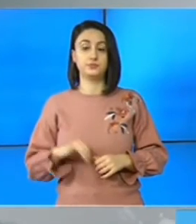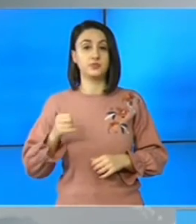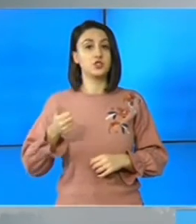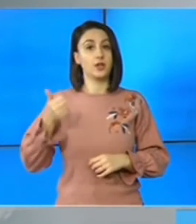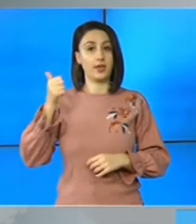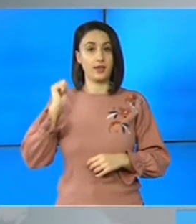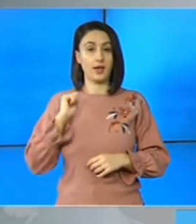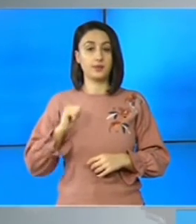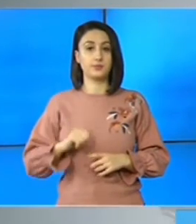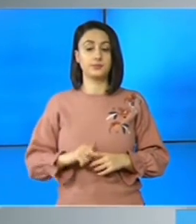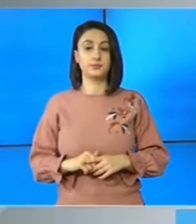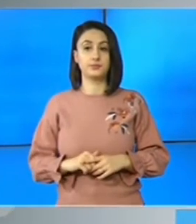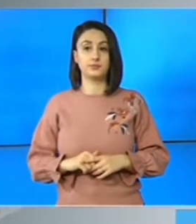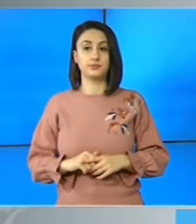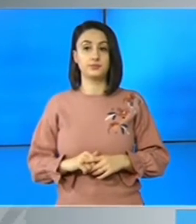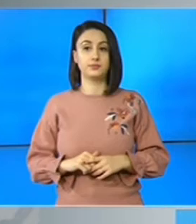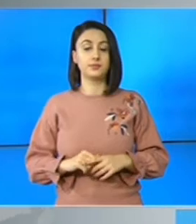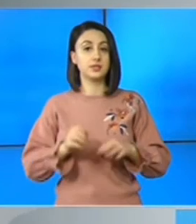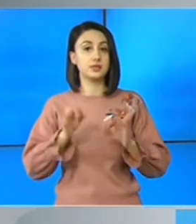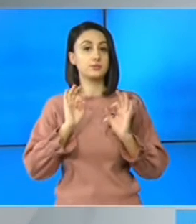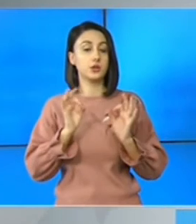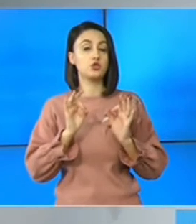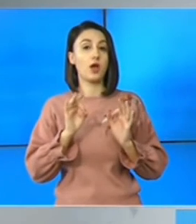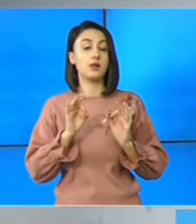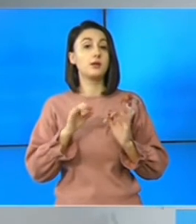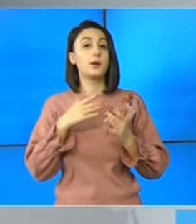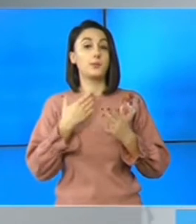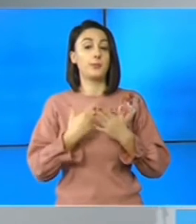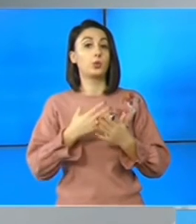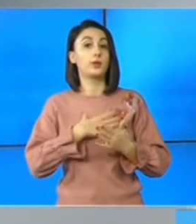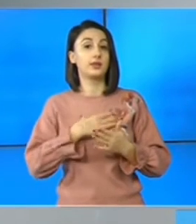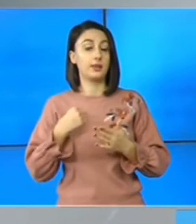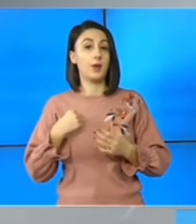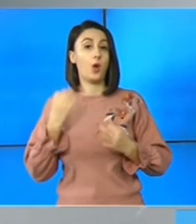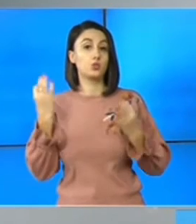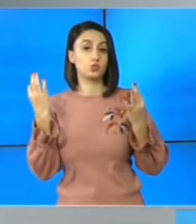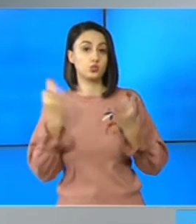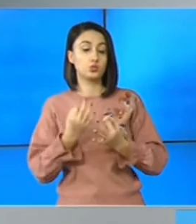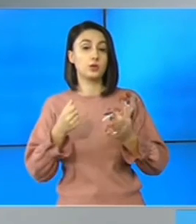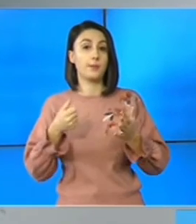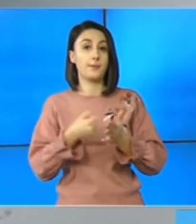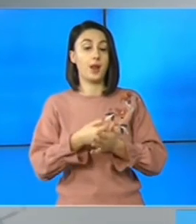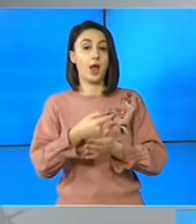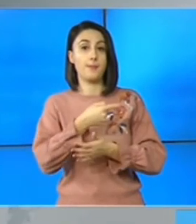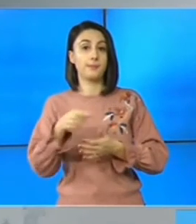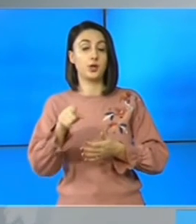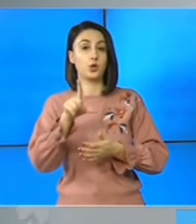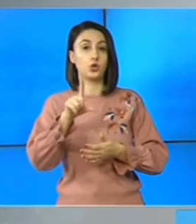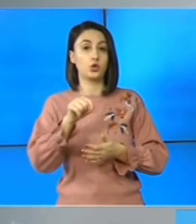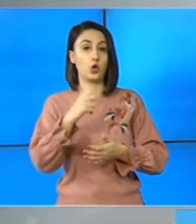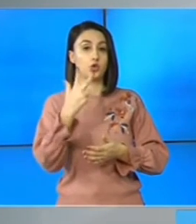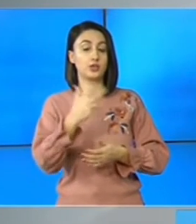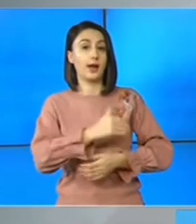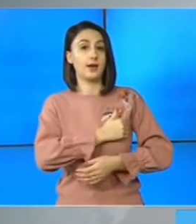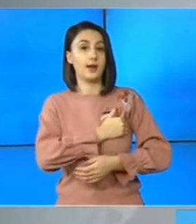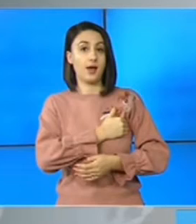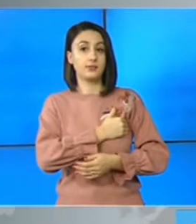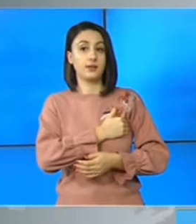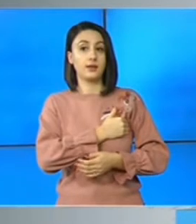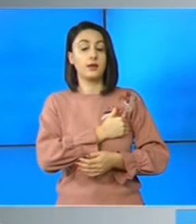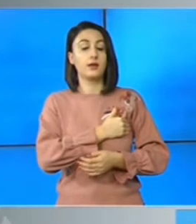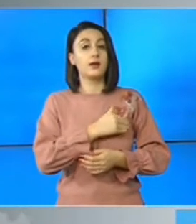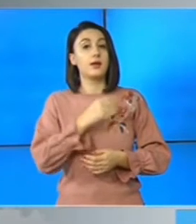ieri, mai ales în contextul în care temperaturile au scăzut până la minus 23 de grade